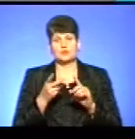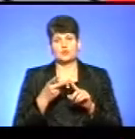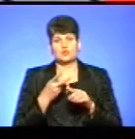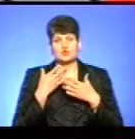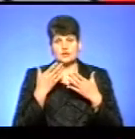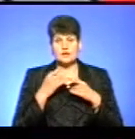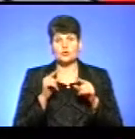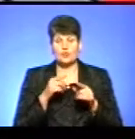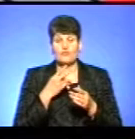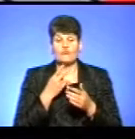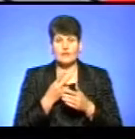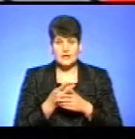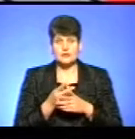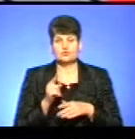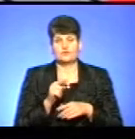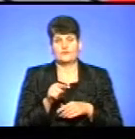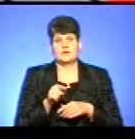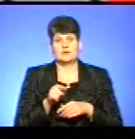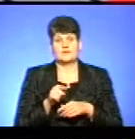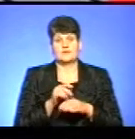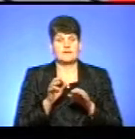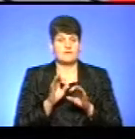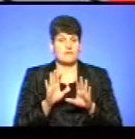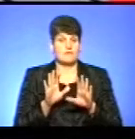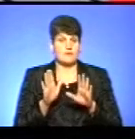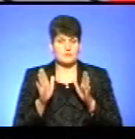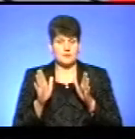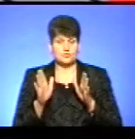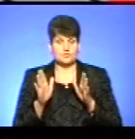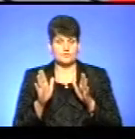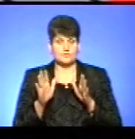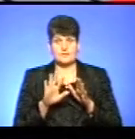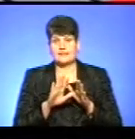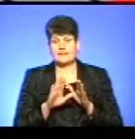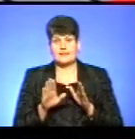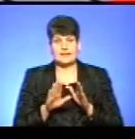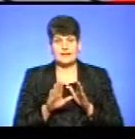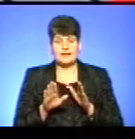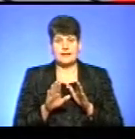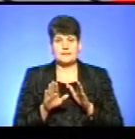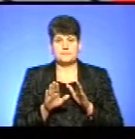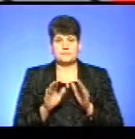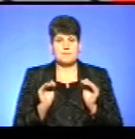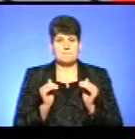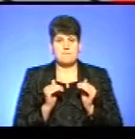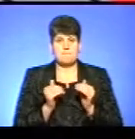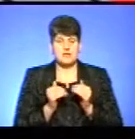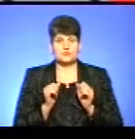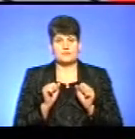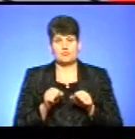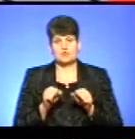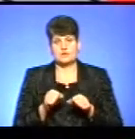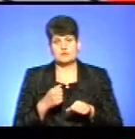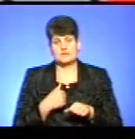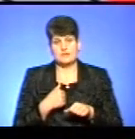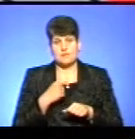такого вигляду, щоб він ні в якому випадку не применшував можливостей